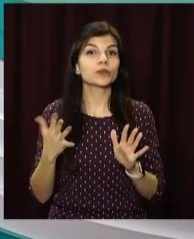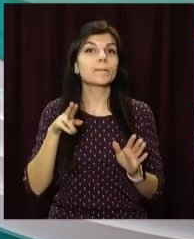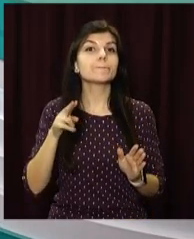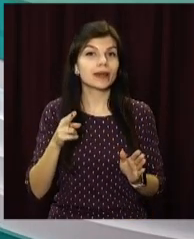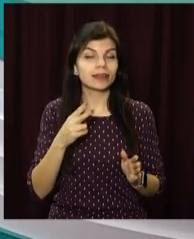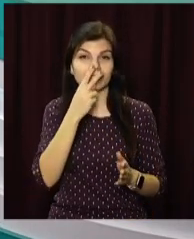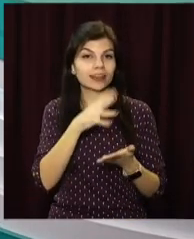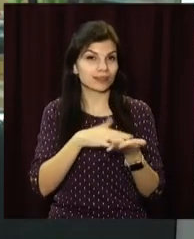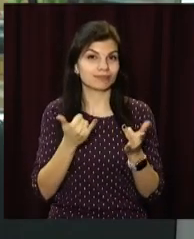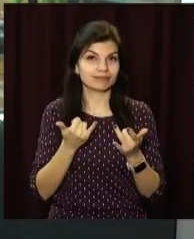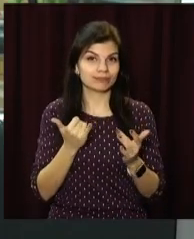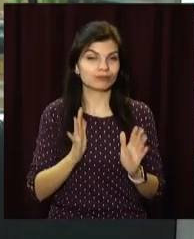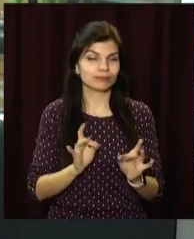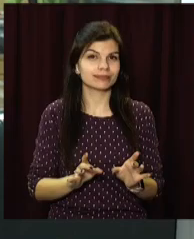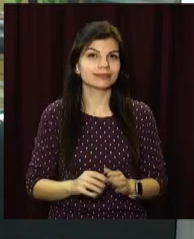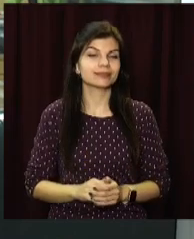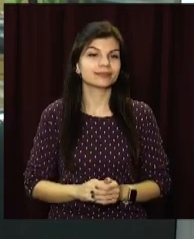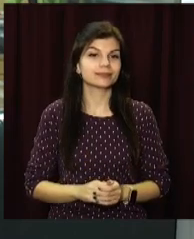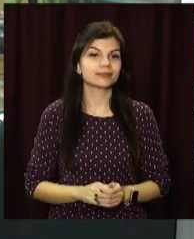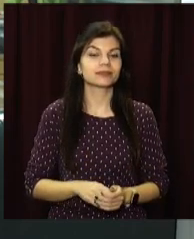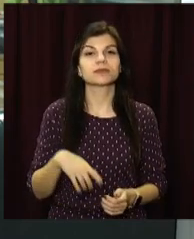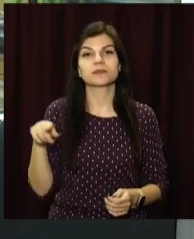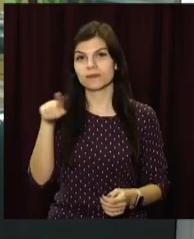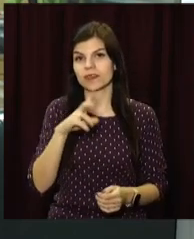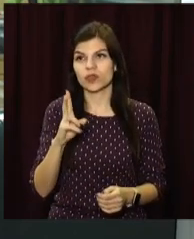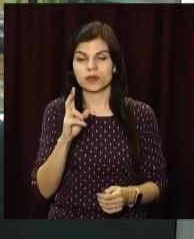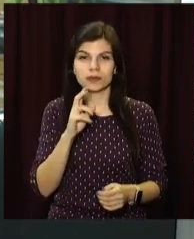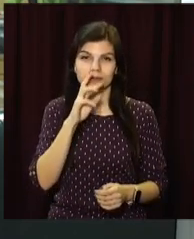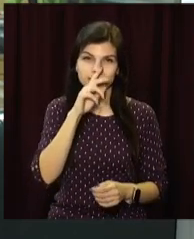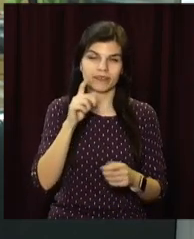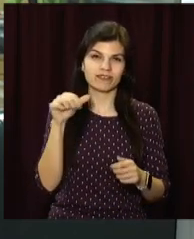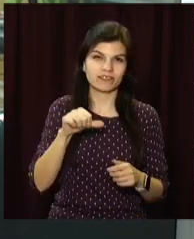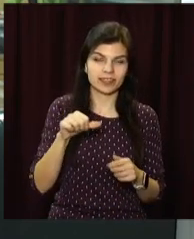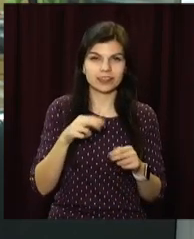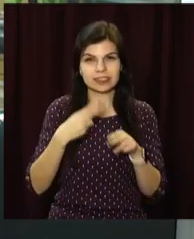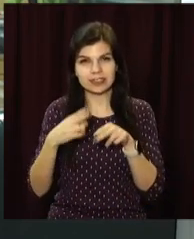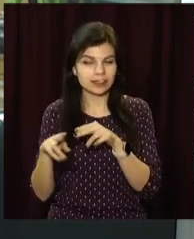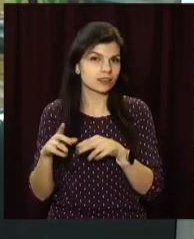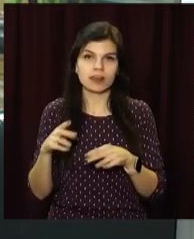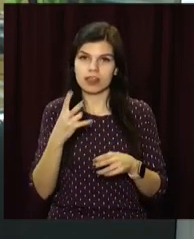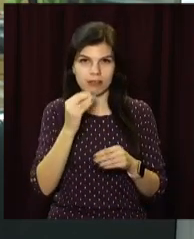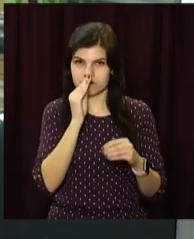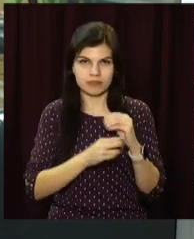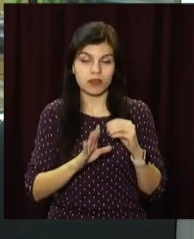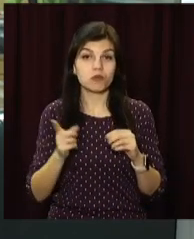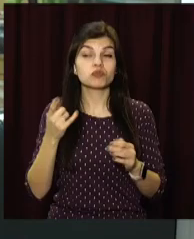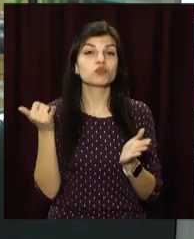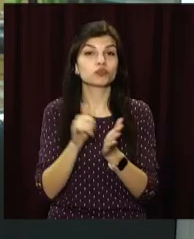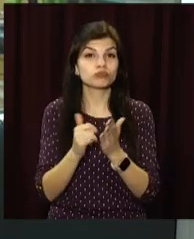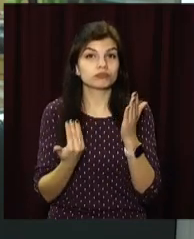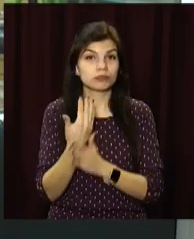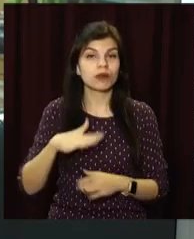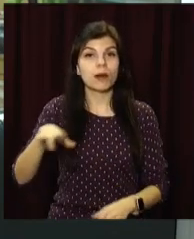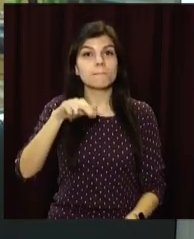п'ятниці дивіться далі. Зловмисникам не сховатися. У Дніпрі на житловому масиві пару з'явилися камери зовнішнього